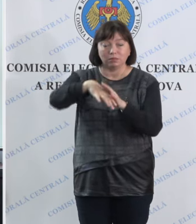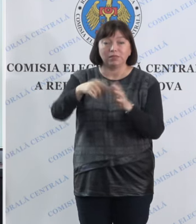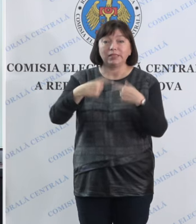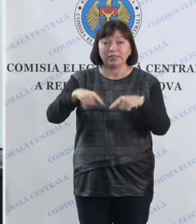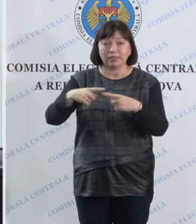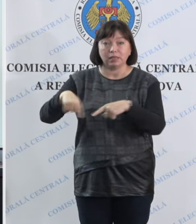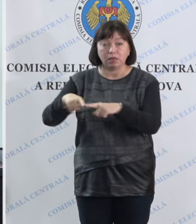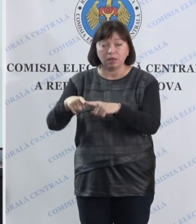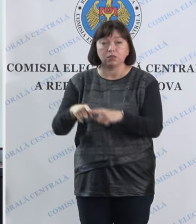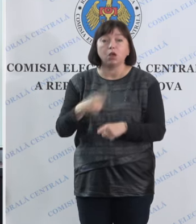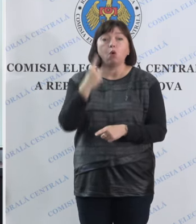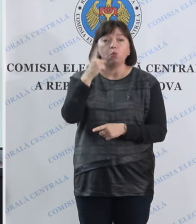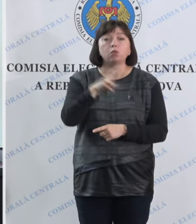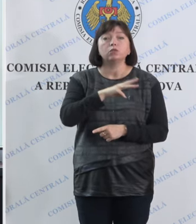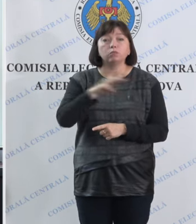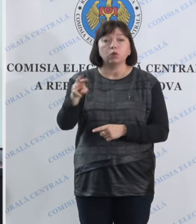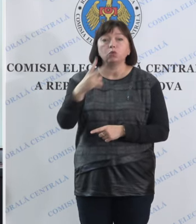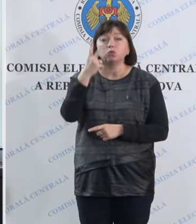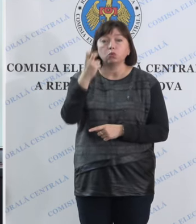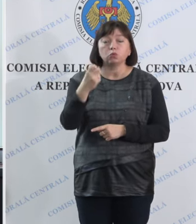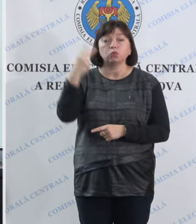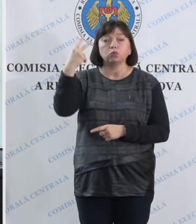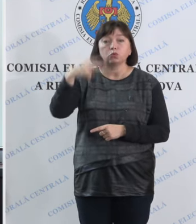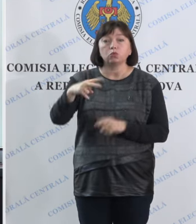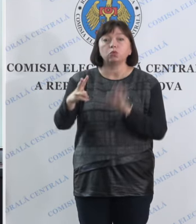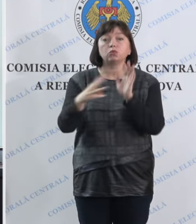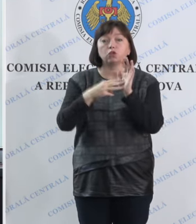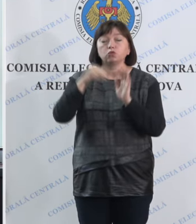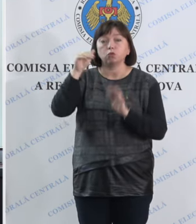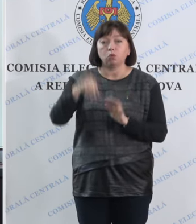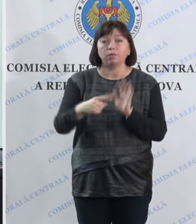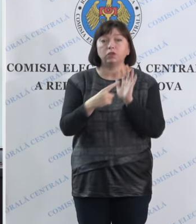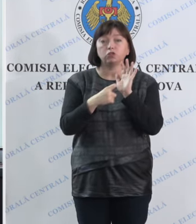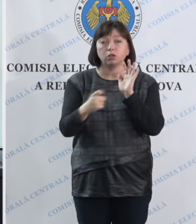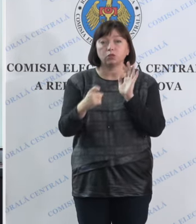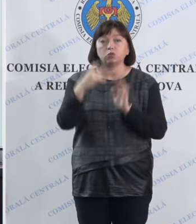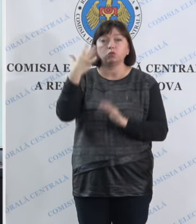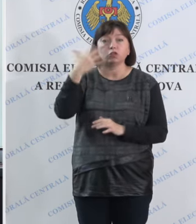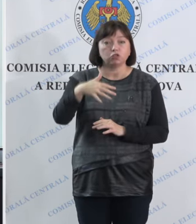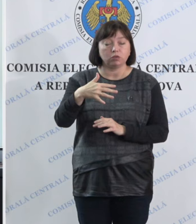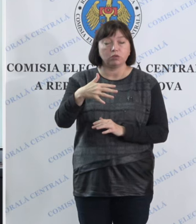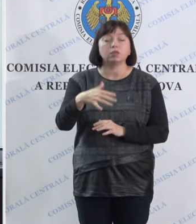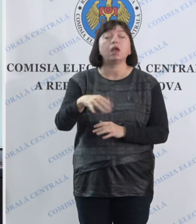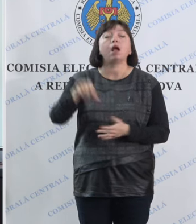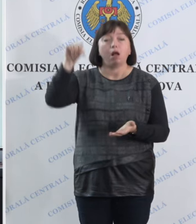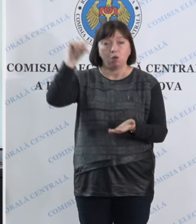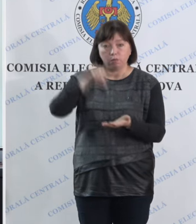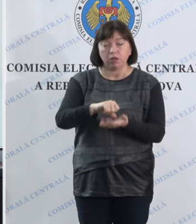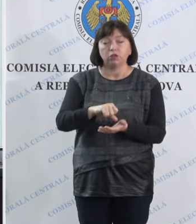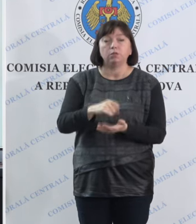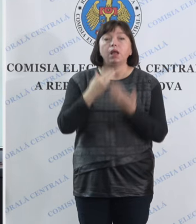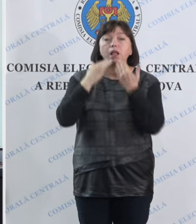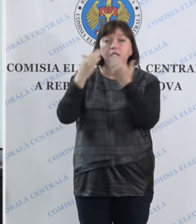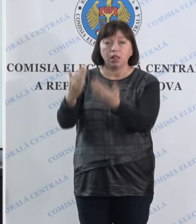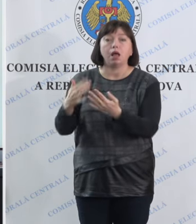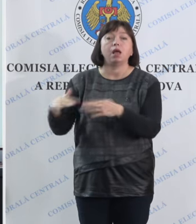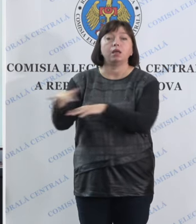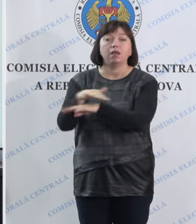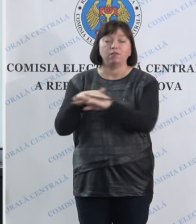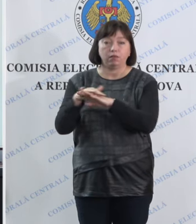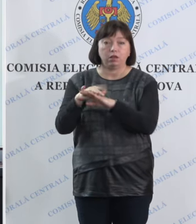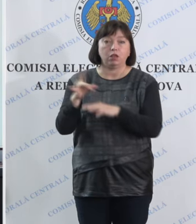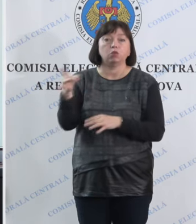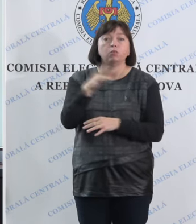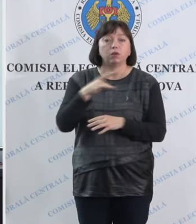votare, 1.228.650 au participat la referendumul